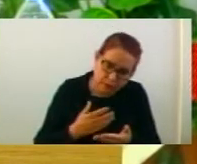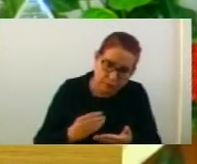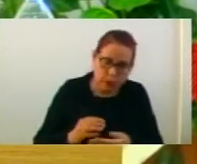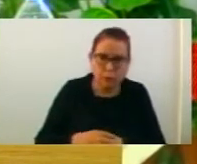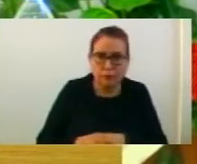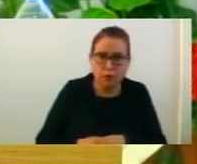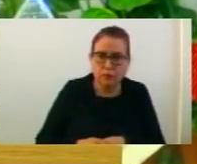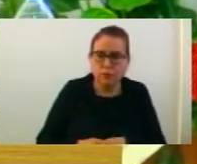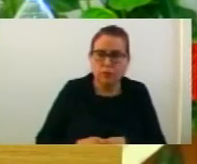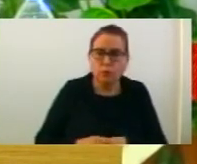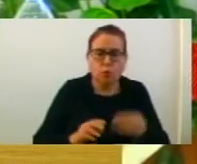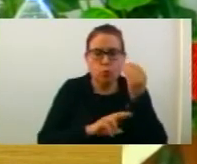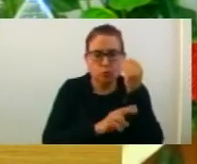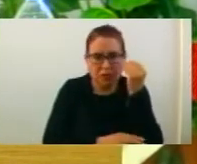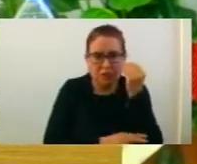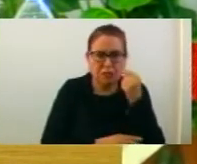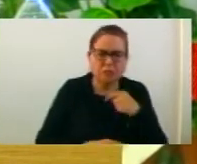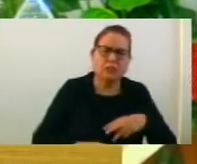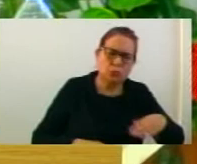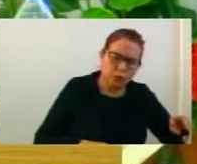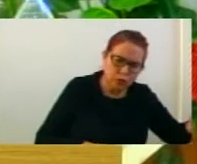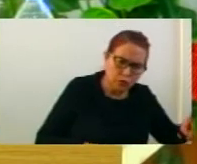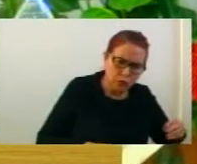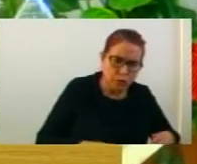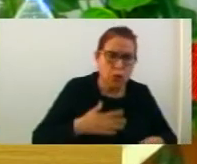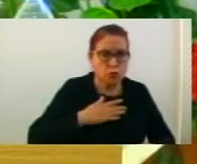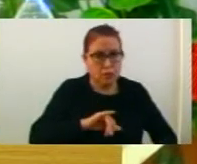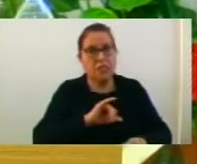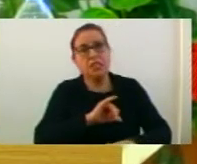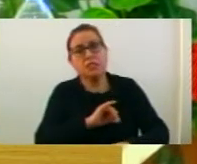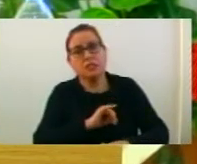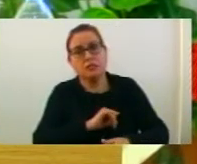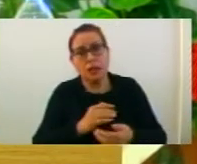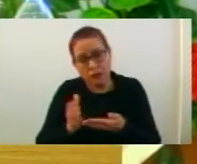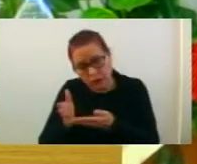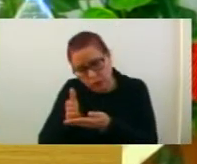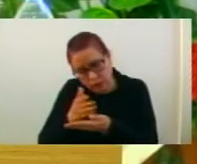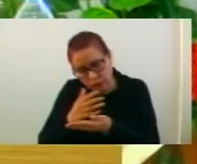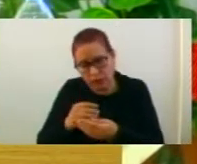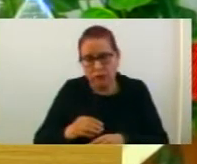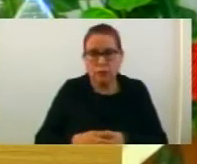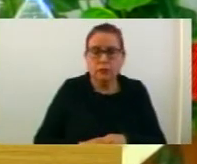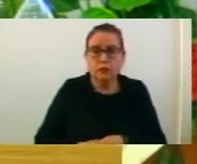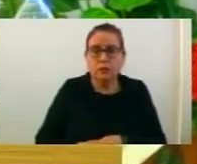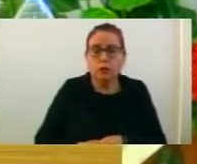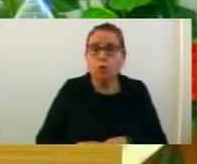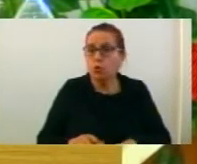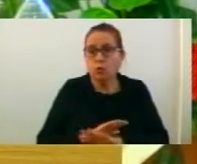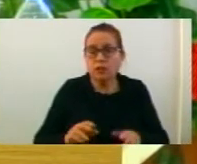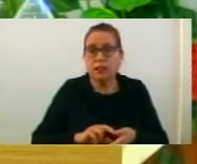ученици, грагени, на община струмица от сите политички